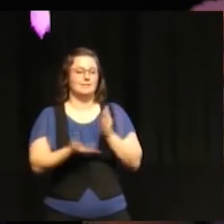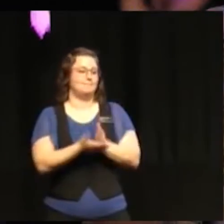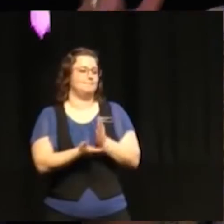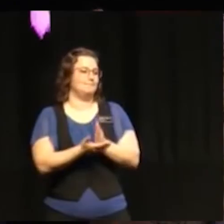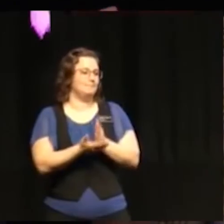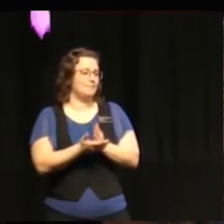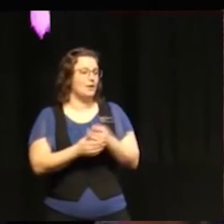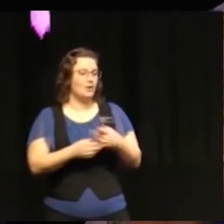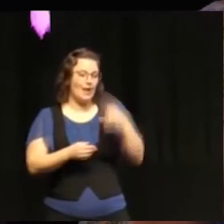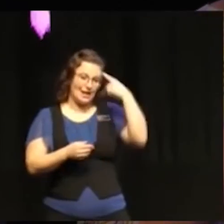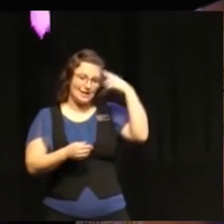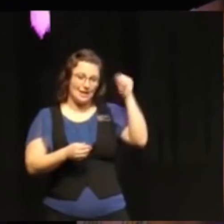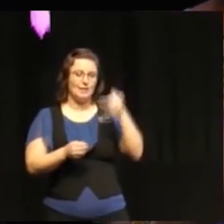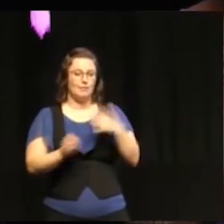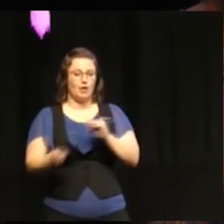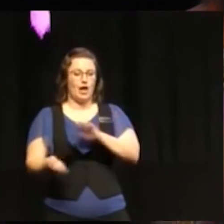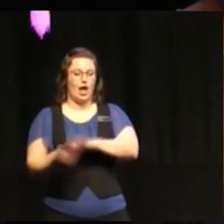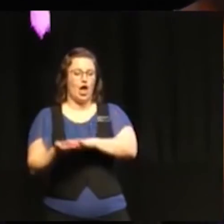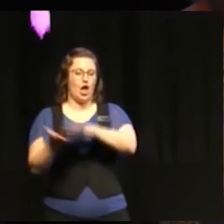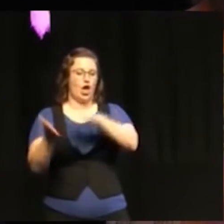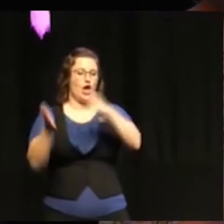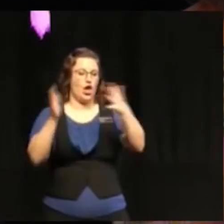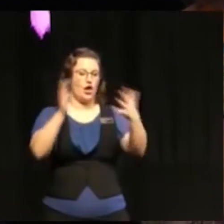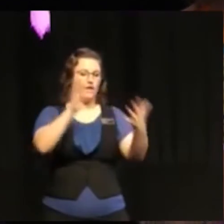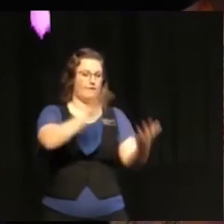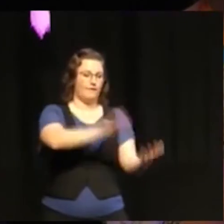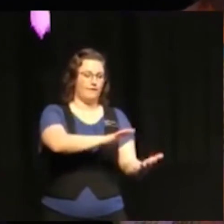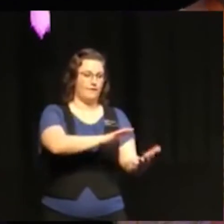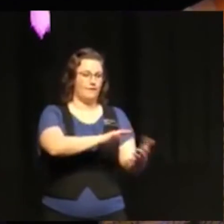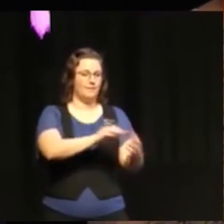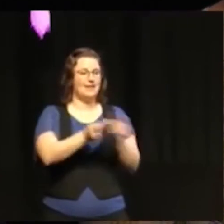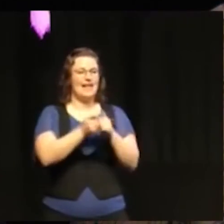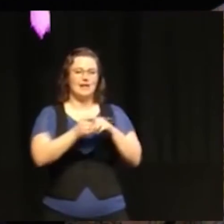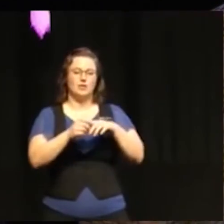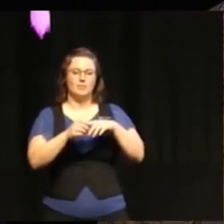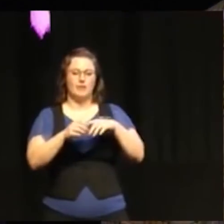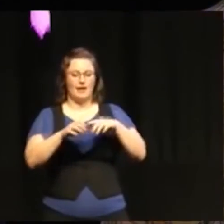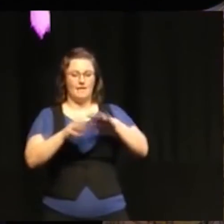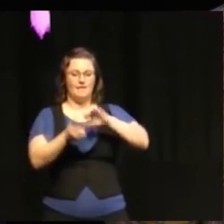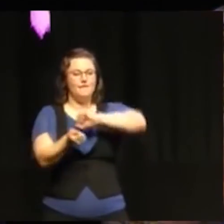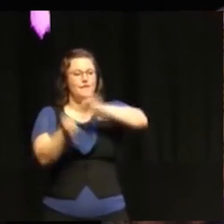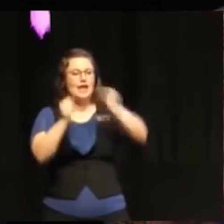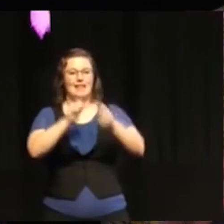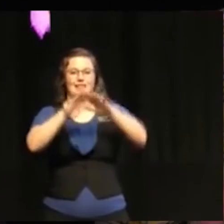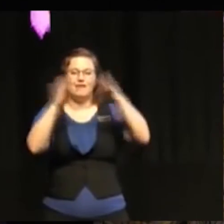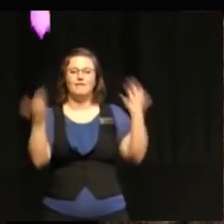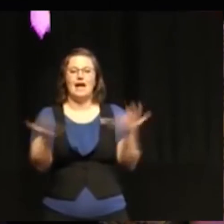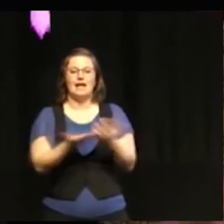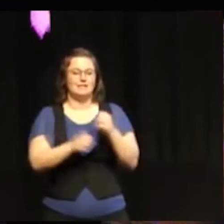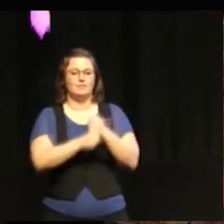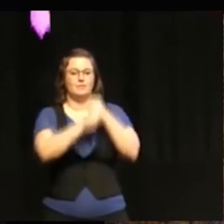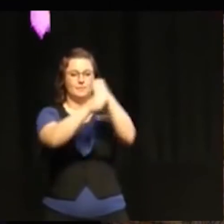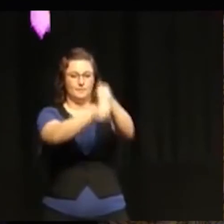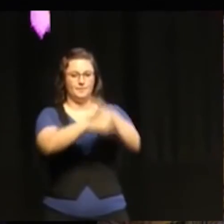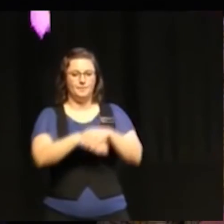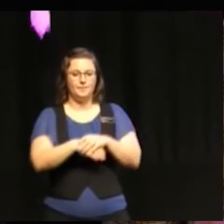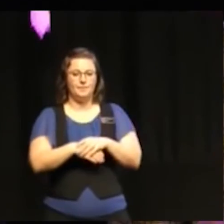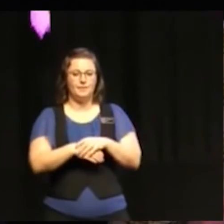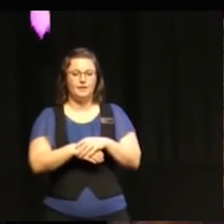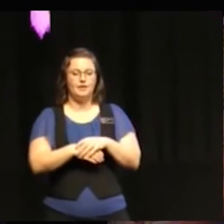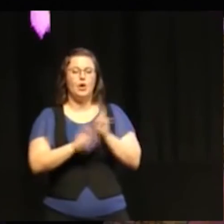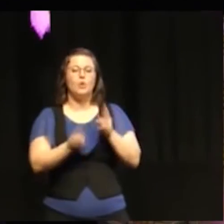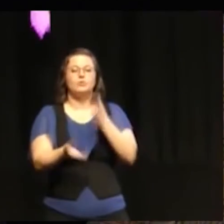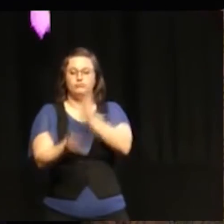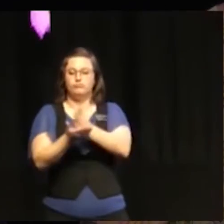just transition in the kind of transformation of the world towards sustainability it has to do with also ensuring